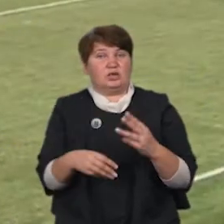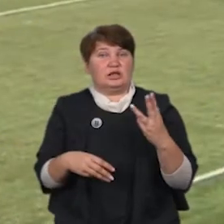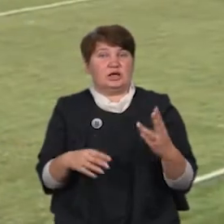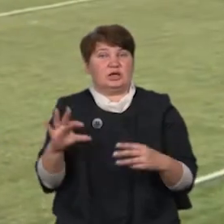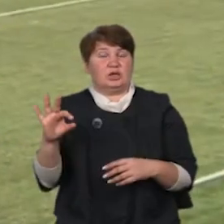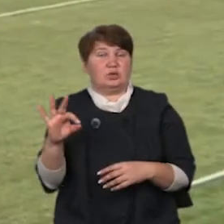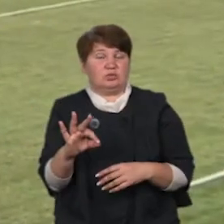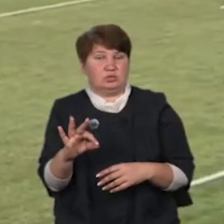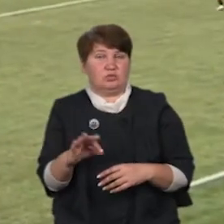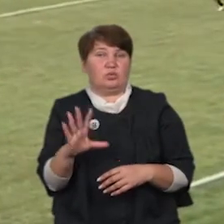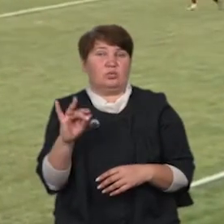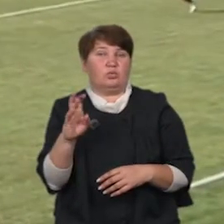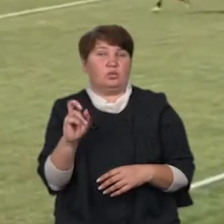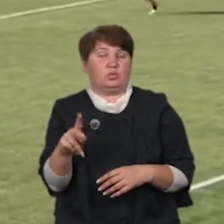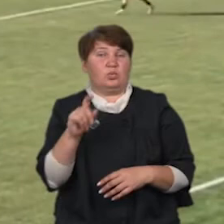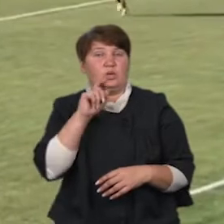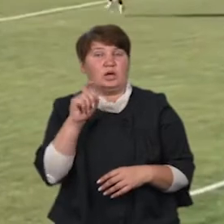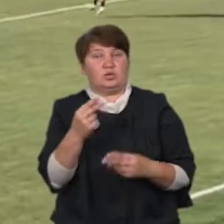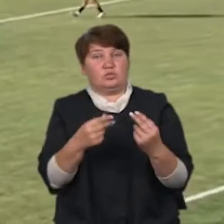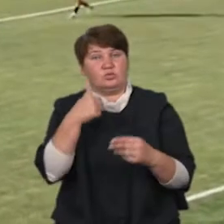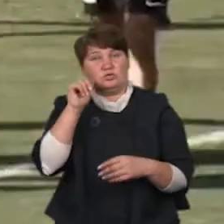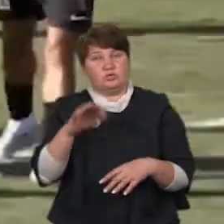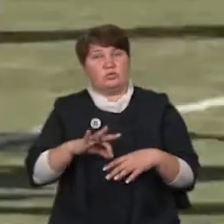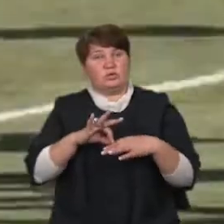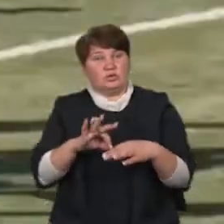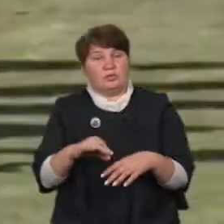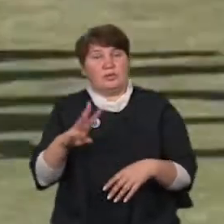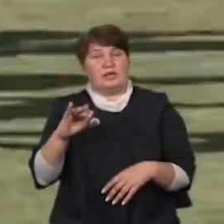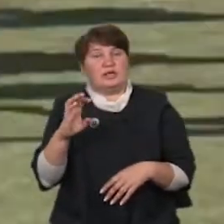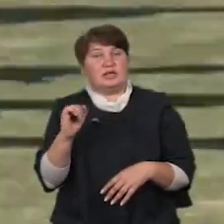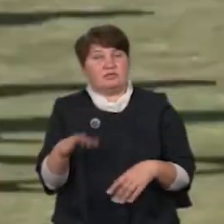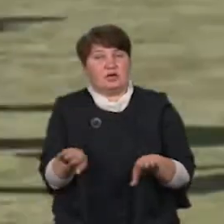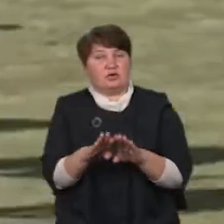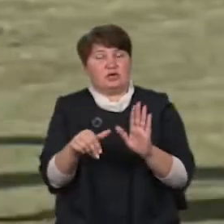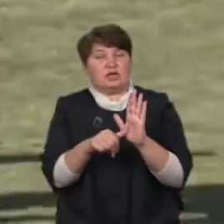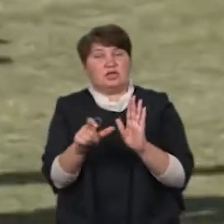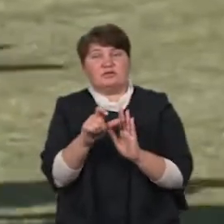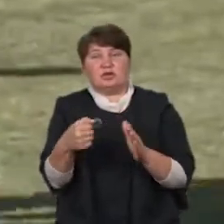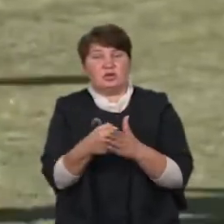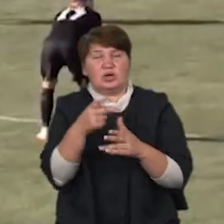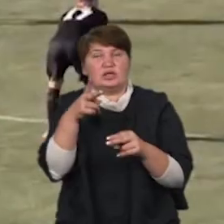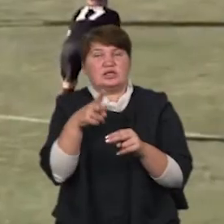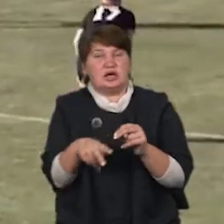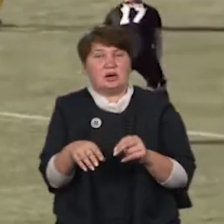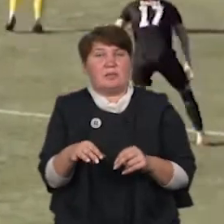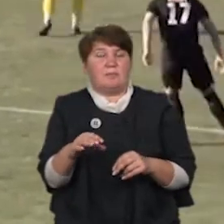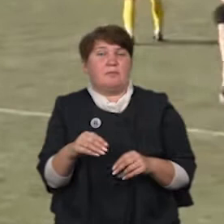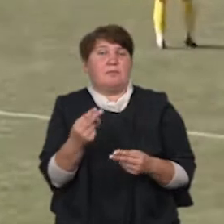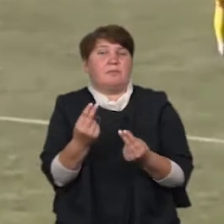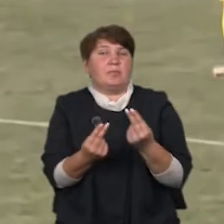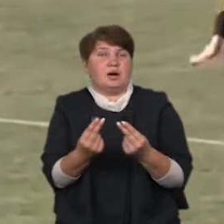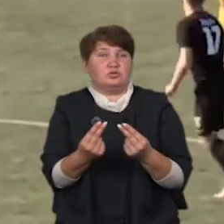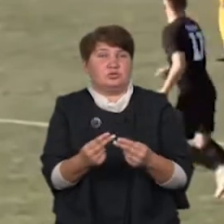фіналу Кубка України. Гру провели вчора у селищі Млинів. Також за 6 хвилин до кінця матчу один із гравців нашої команди